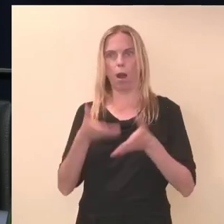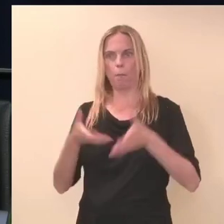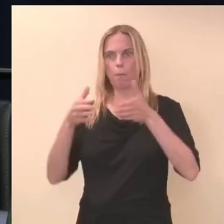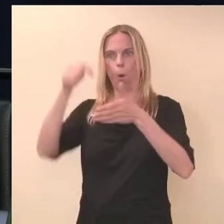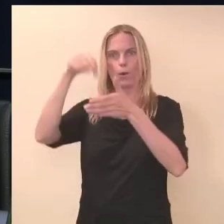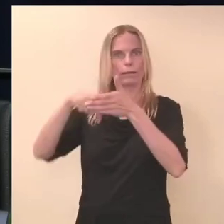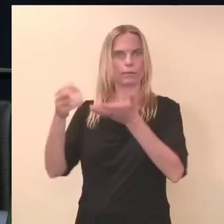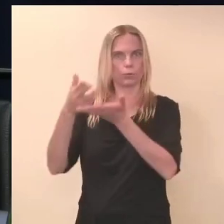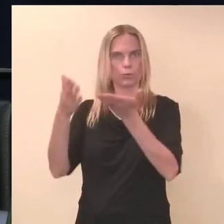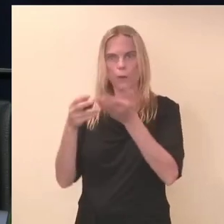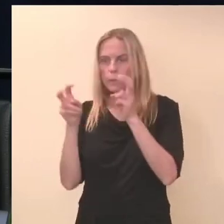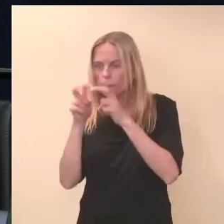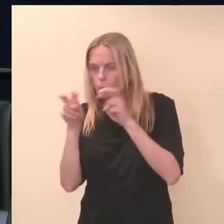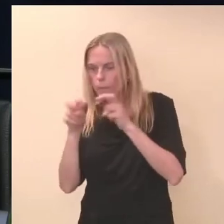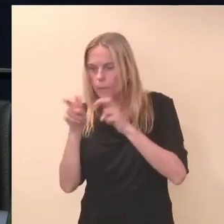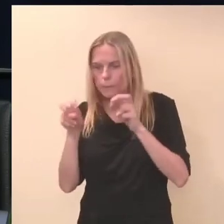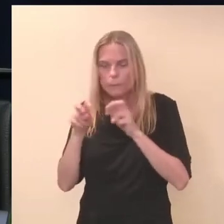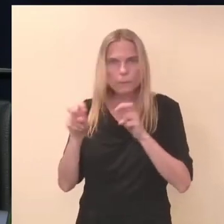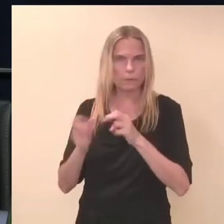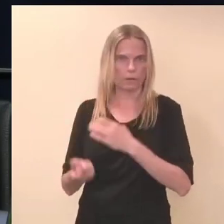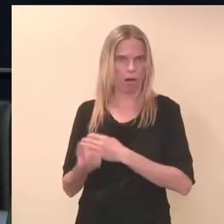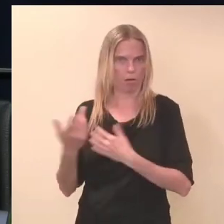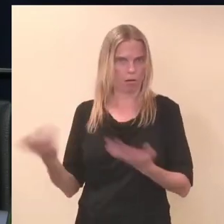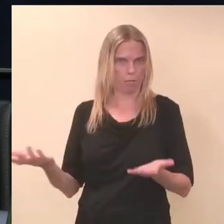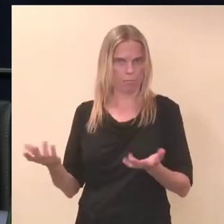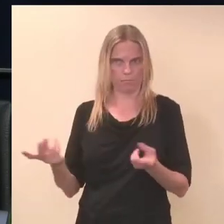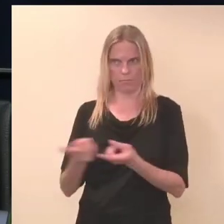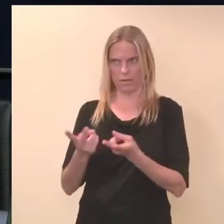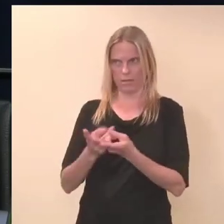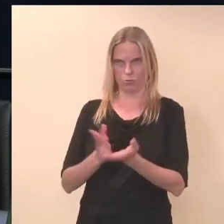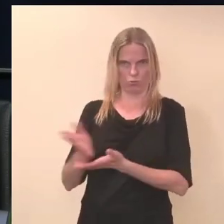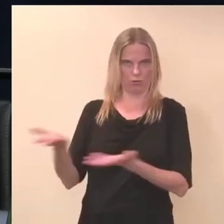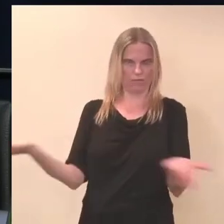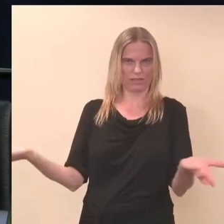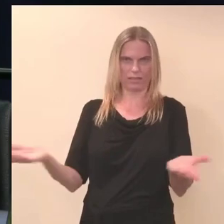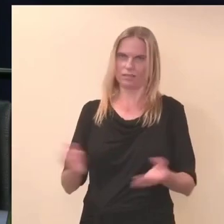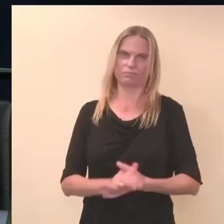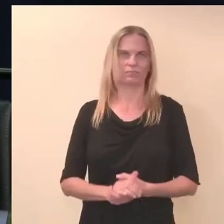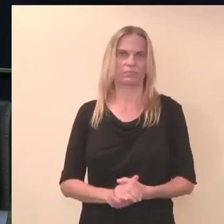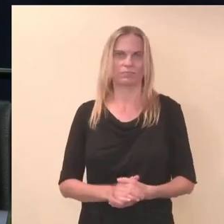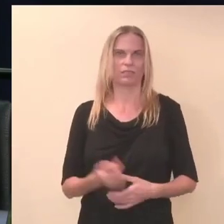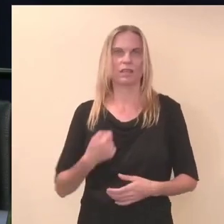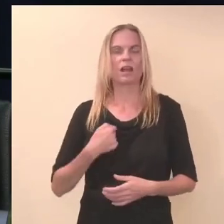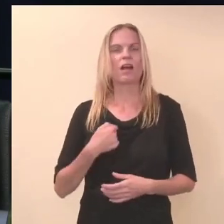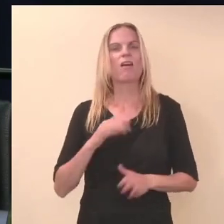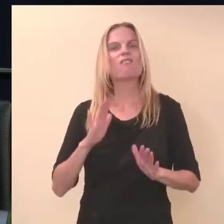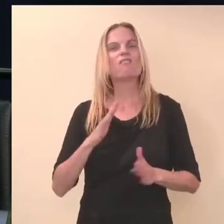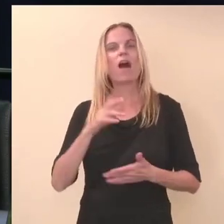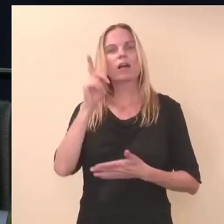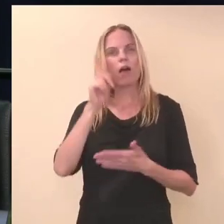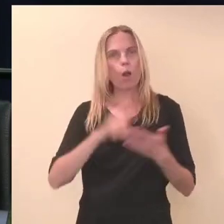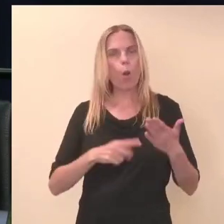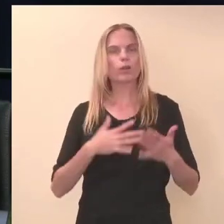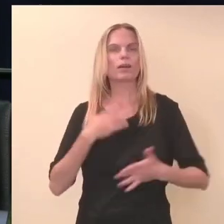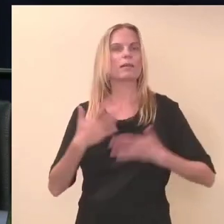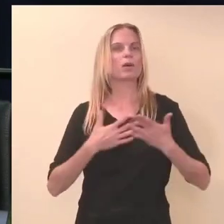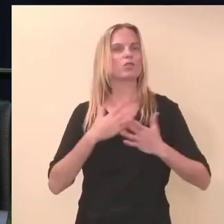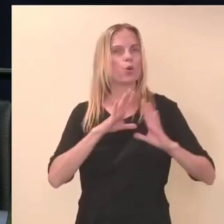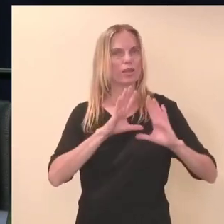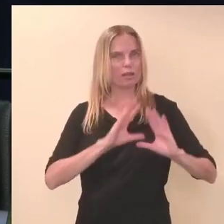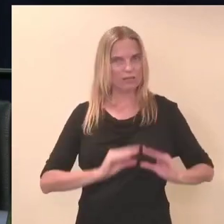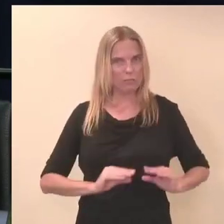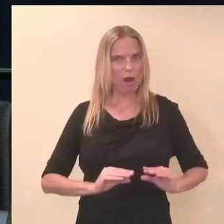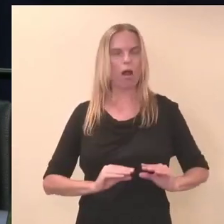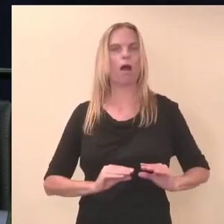keda hakatakse lahkama ja seda teakse veel sellisel kombel. Nii et ma väga loodan, et siin emotsioonid lähevad maha ja